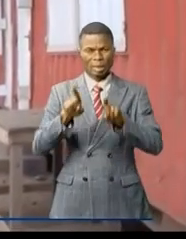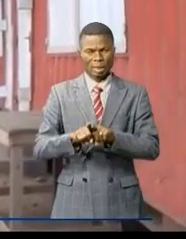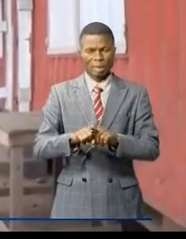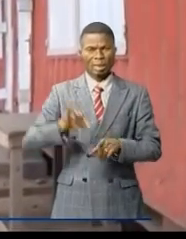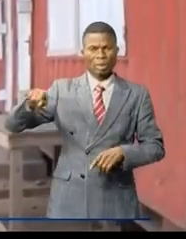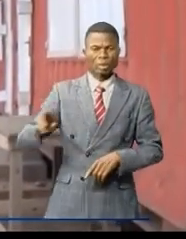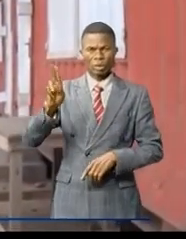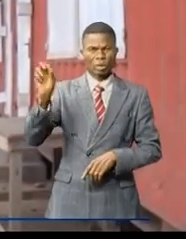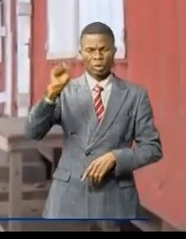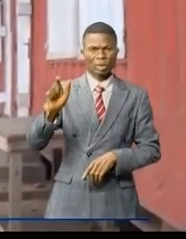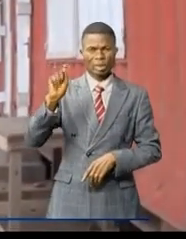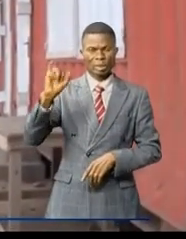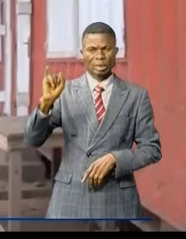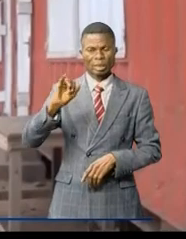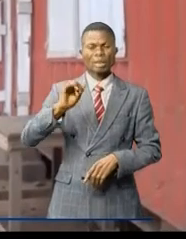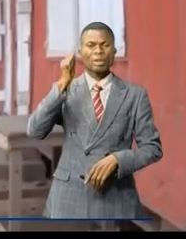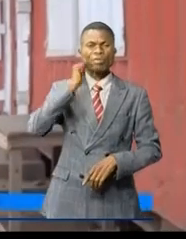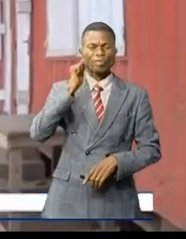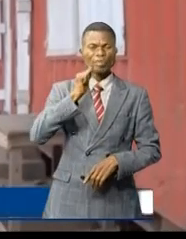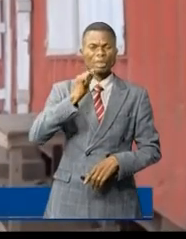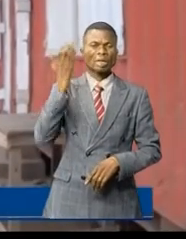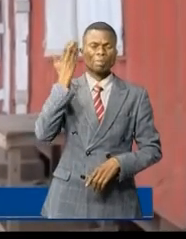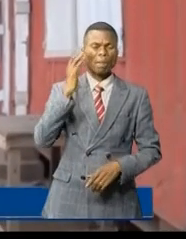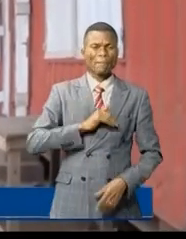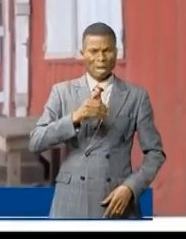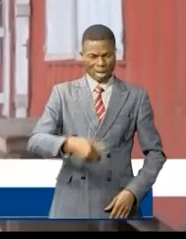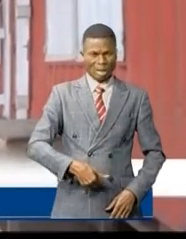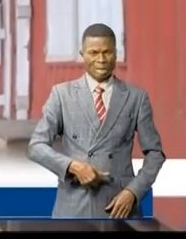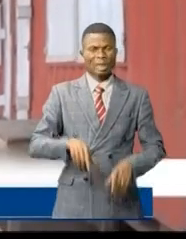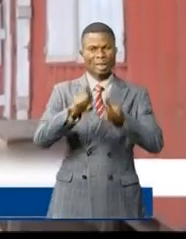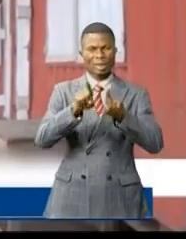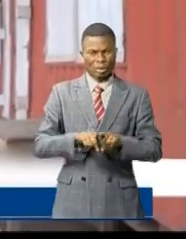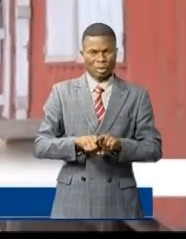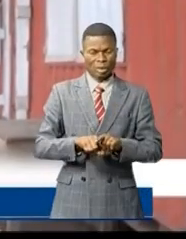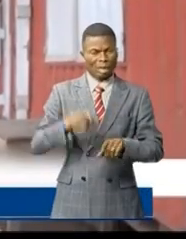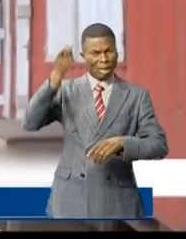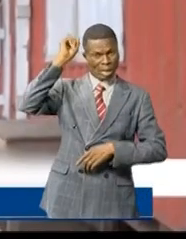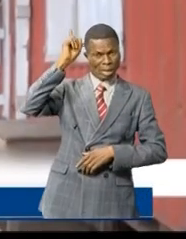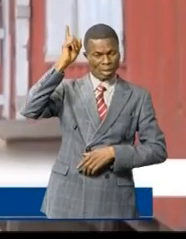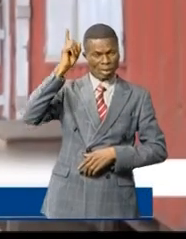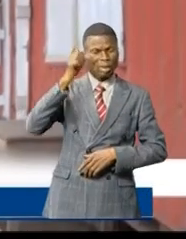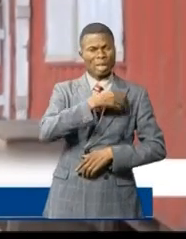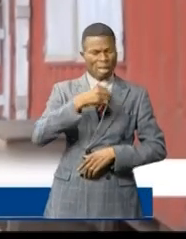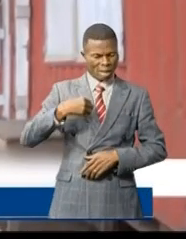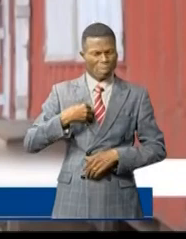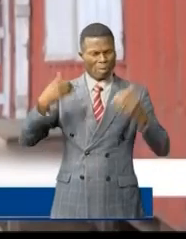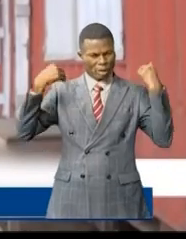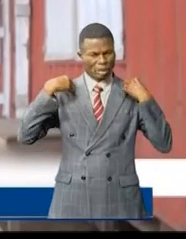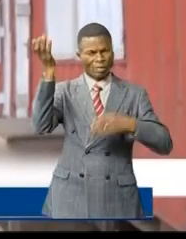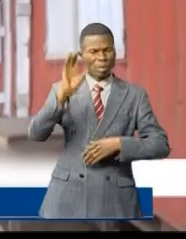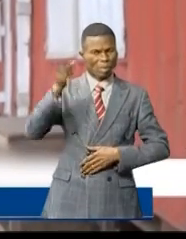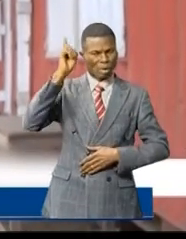a Justine Kassabou. Ce sont des femmes compétentes. Il y a même à son temps une femme qui a dirigé cette province.